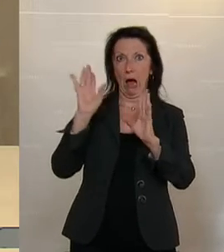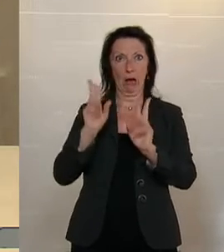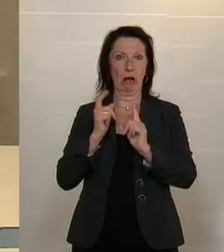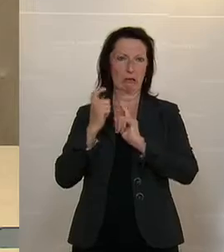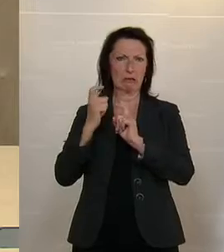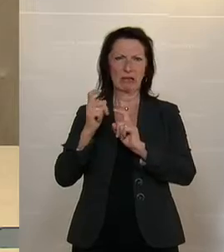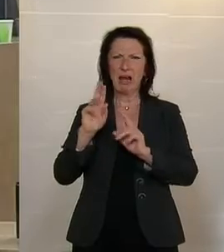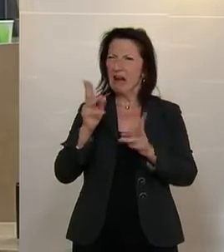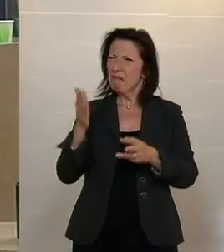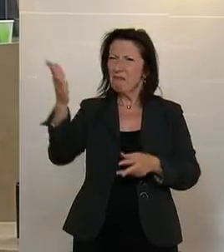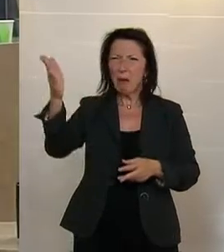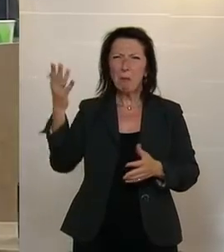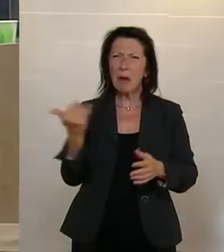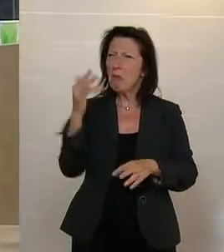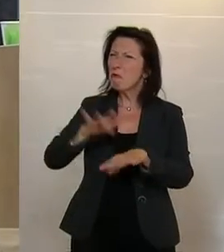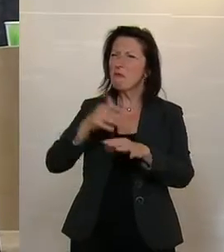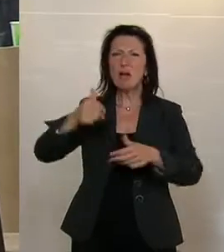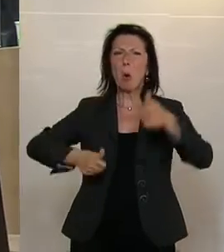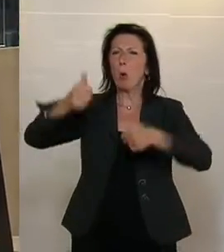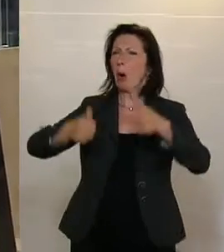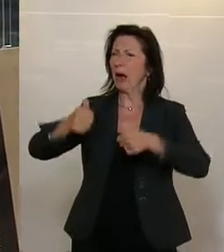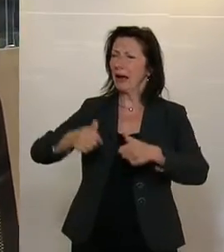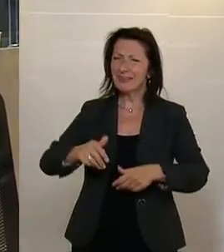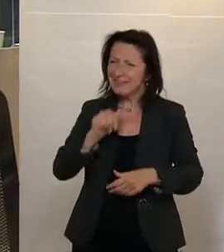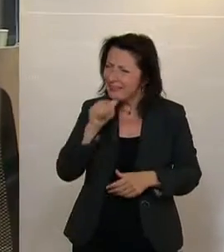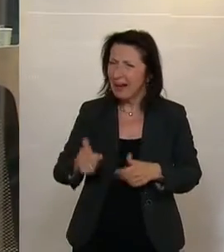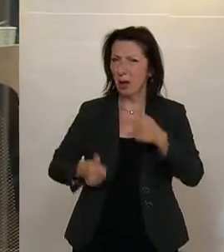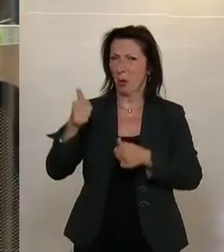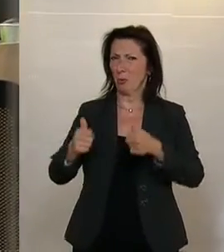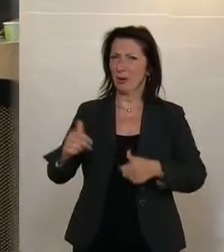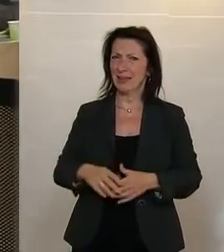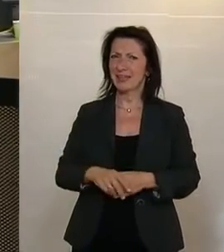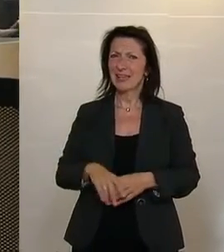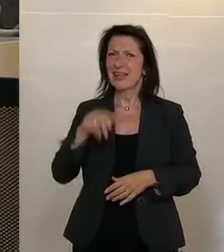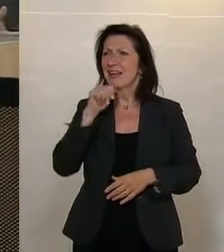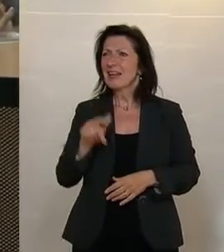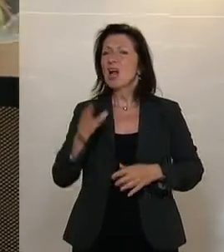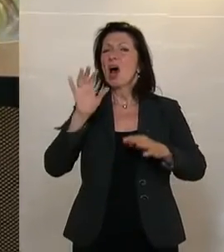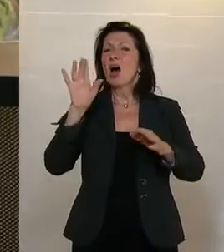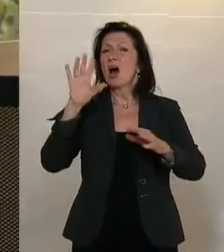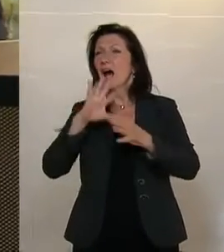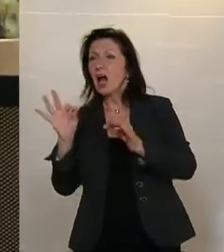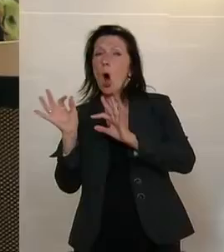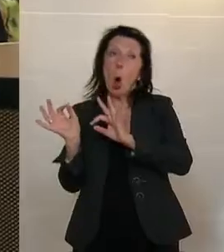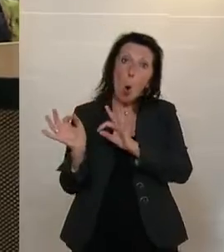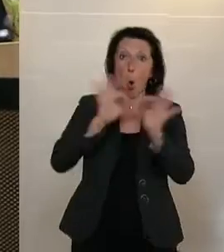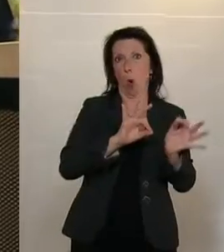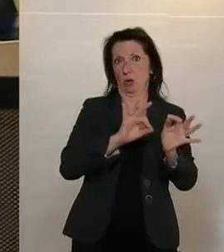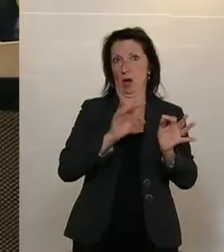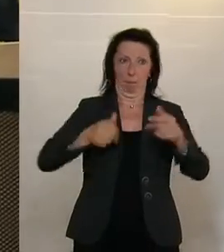Wieso sehen Sie das immer als Konkurrenz? Das ist es nicht. Es bedingt nicht das eine das andere. Wieso sehen